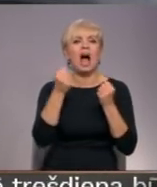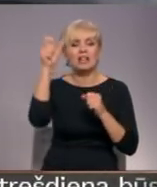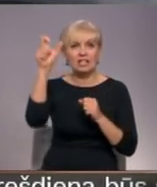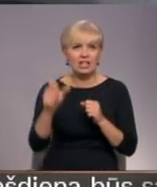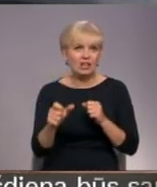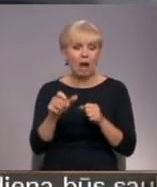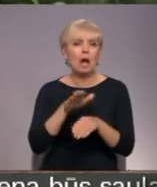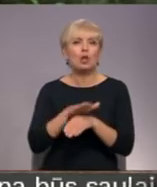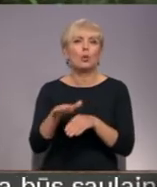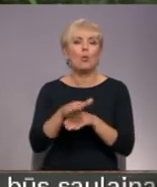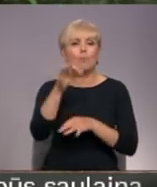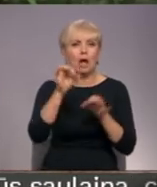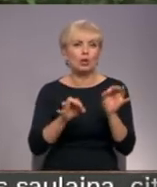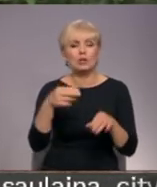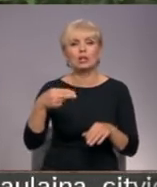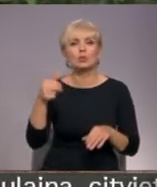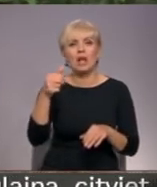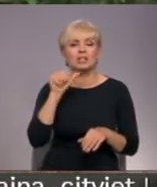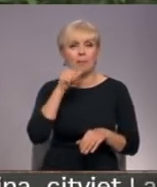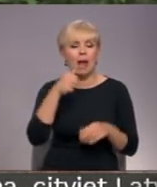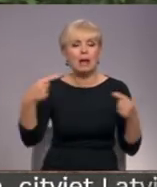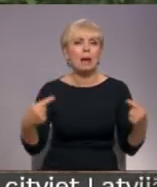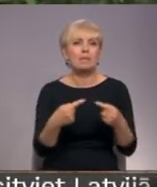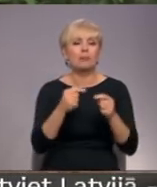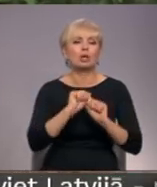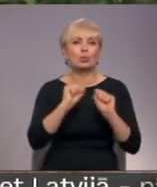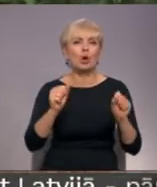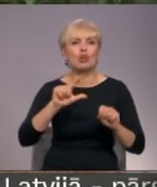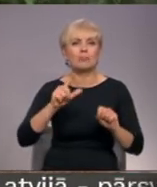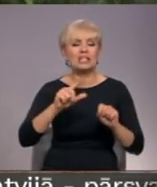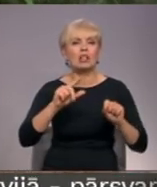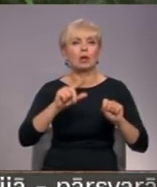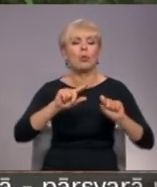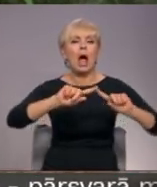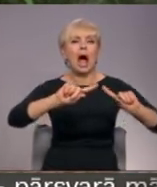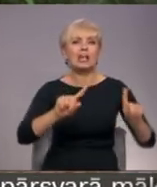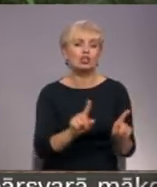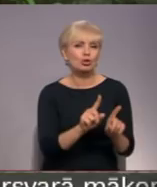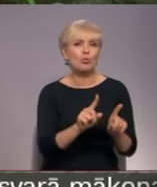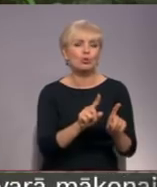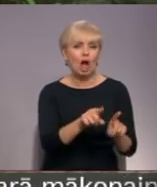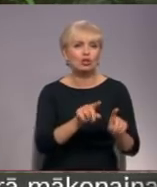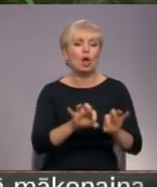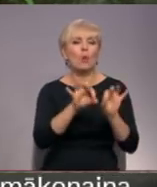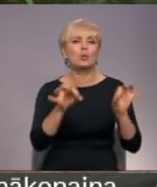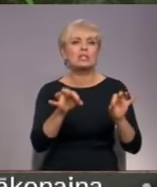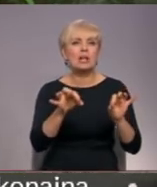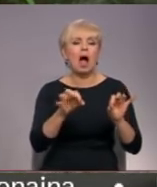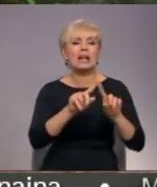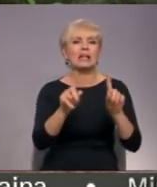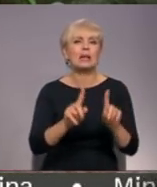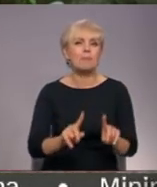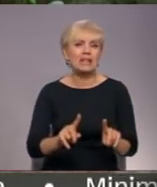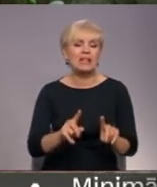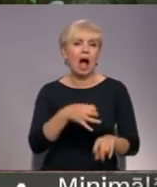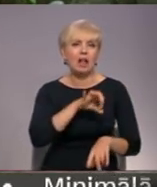kuram tukuma tiesa 26. maijā ir piemērojas drošības līdzēku apcietinājumu, uzsāktā krimināla process ietvaros